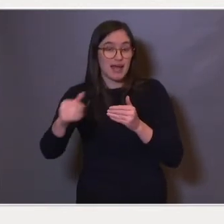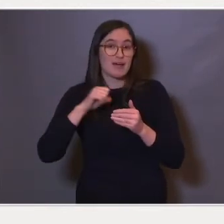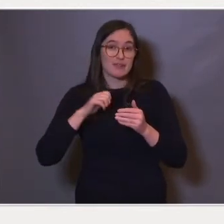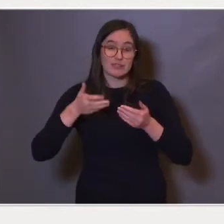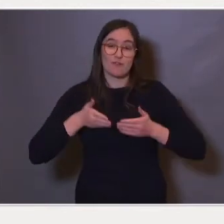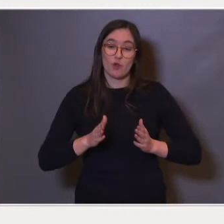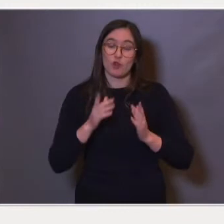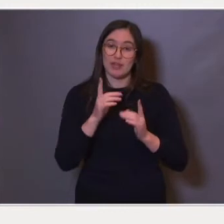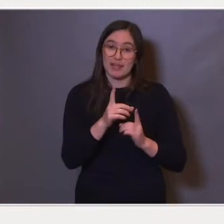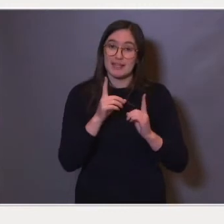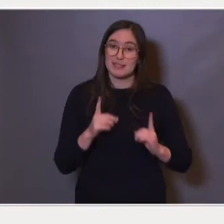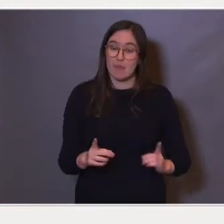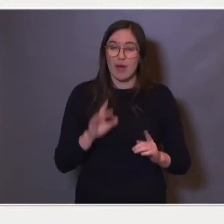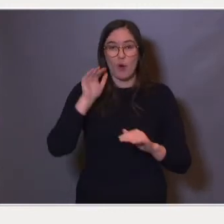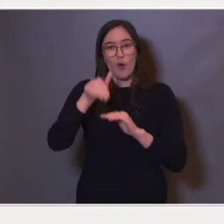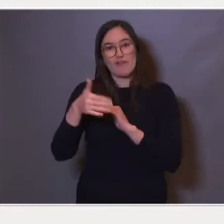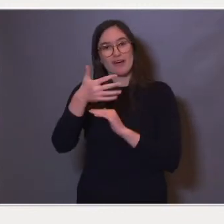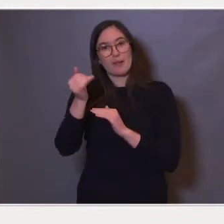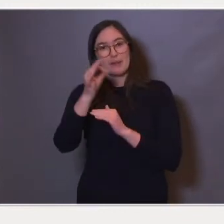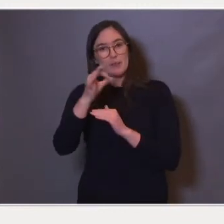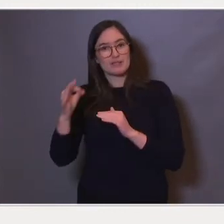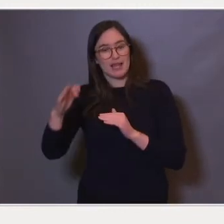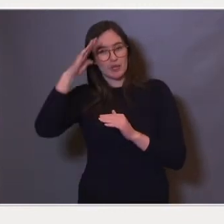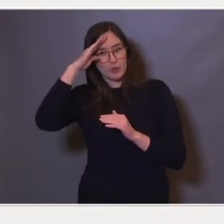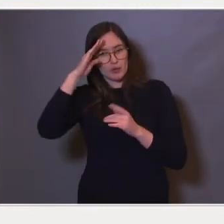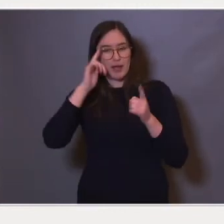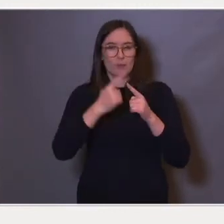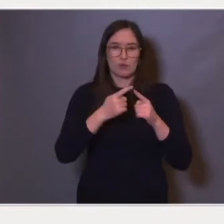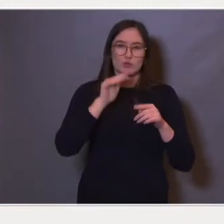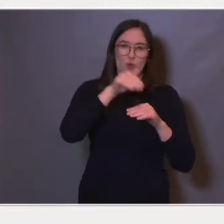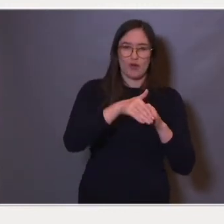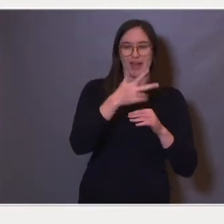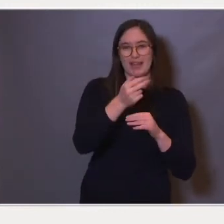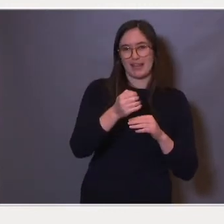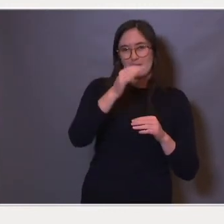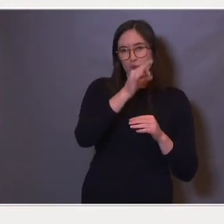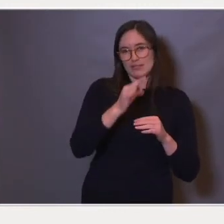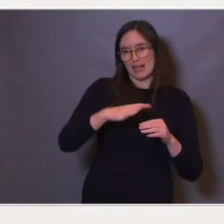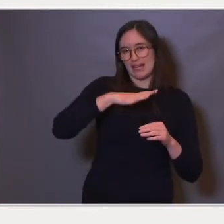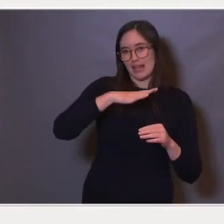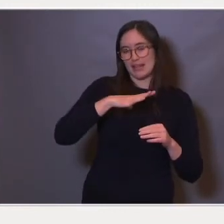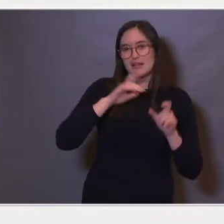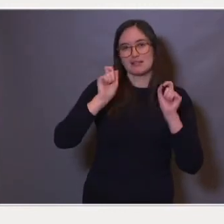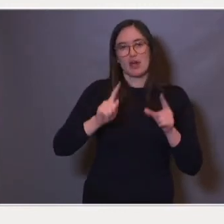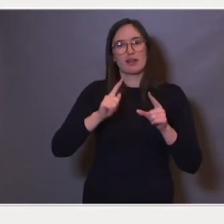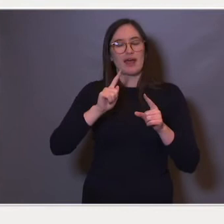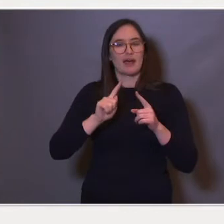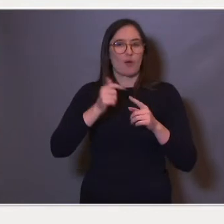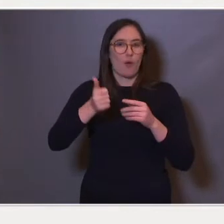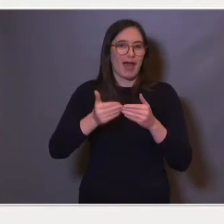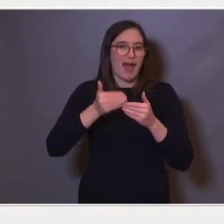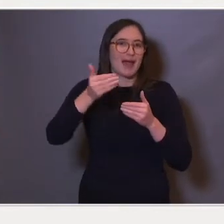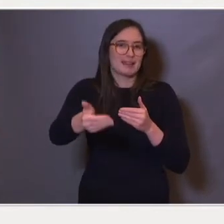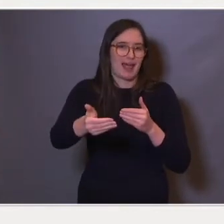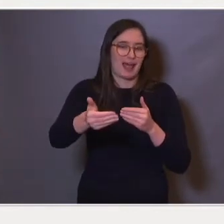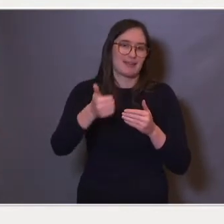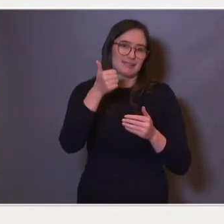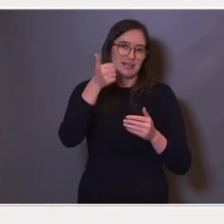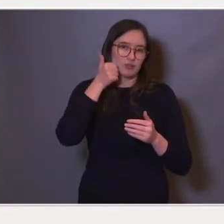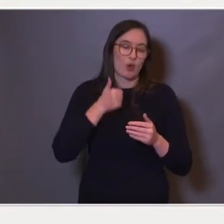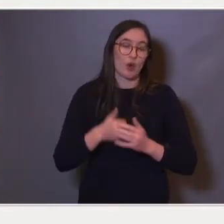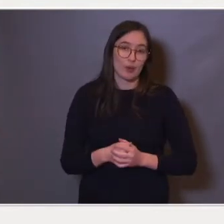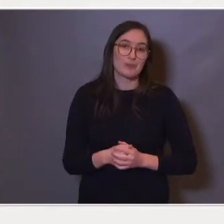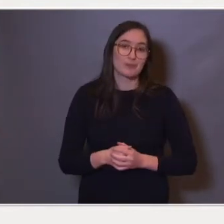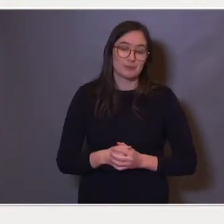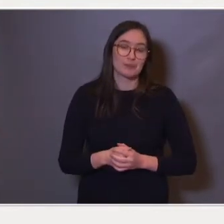desember, så er det mer enn 50 prosent av guttene, og mer enn 30 prosent av jentene, som begynner året etter at de fyller seks. På den